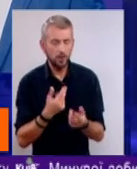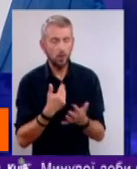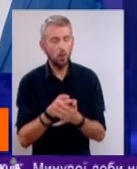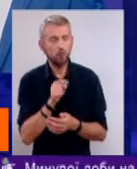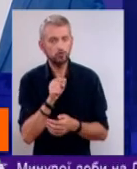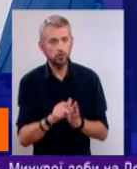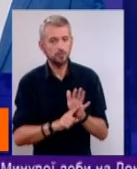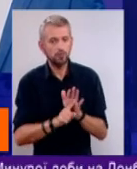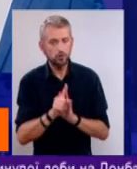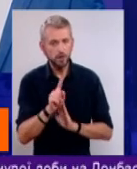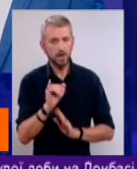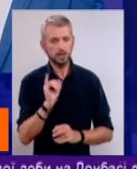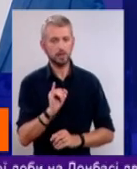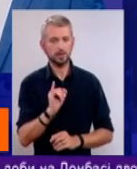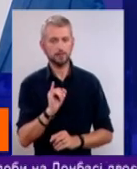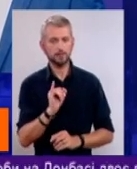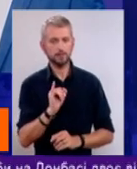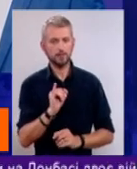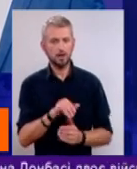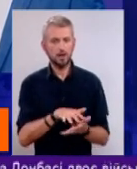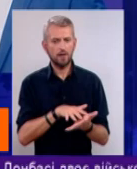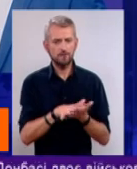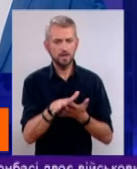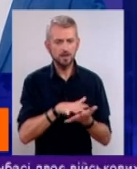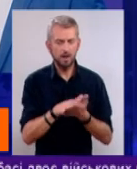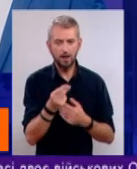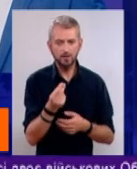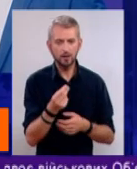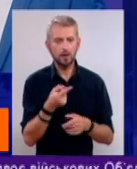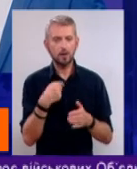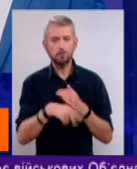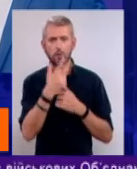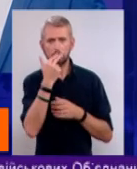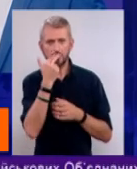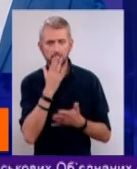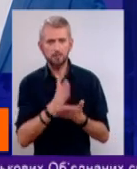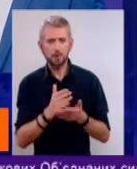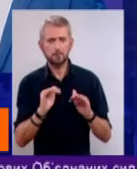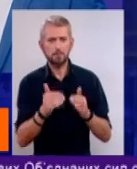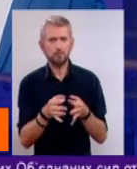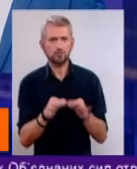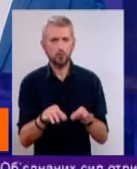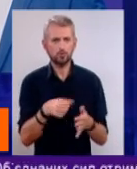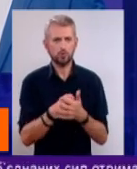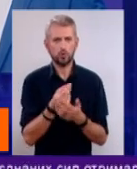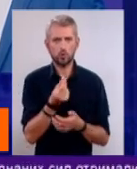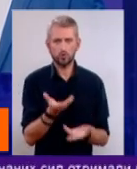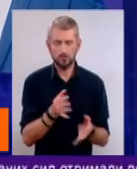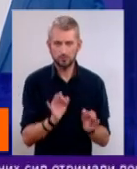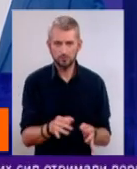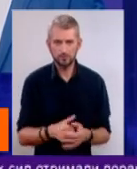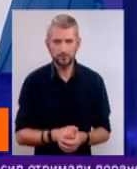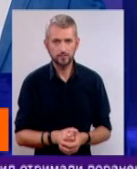починається і витрати, бо все-таки підлітки мають менше доступу до матеріальних якихось ресурсів.